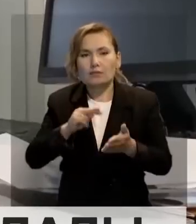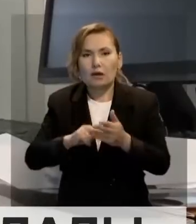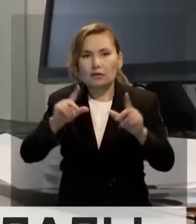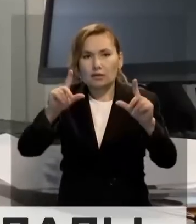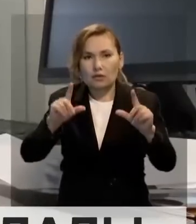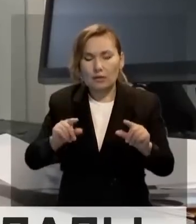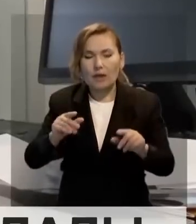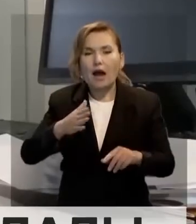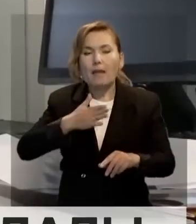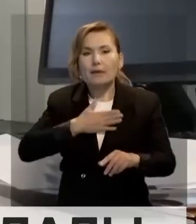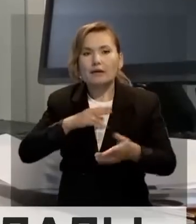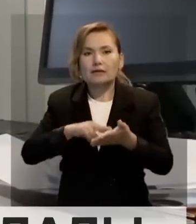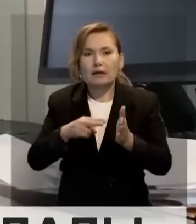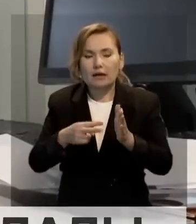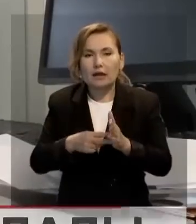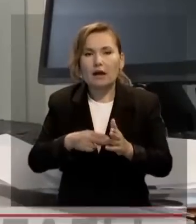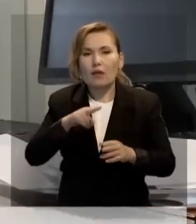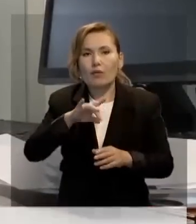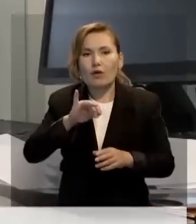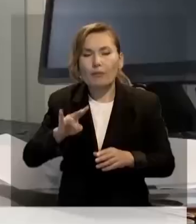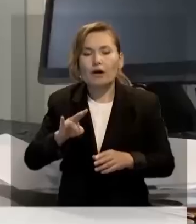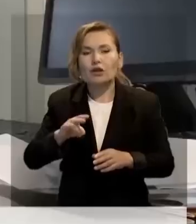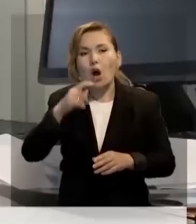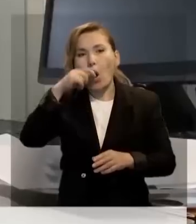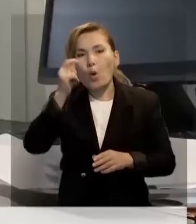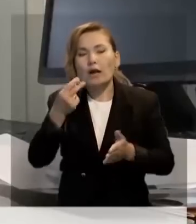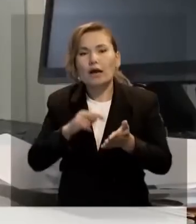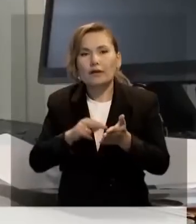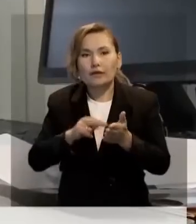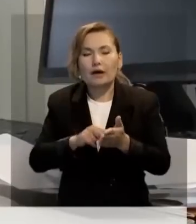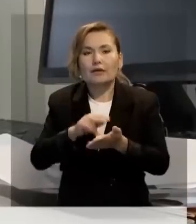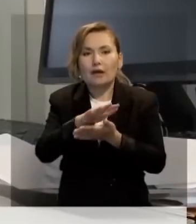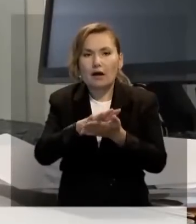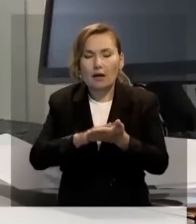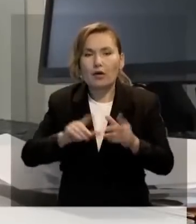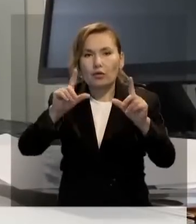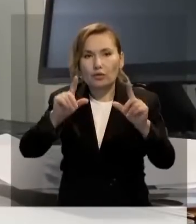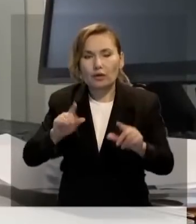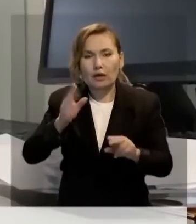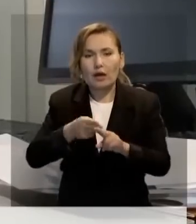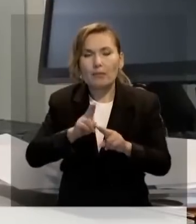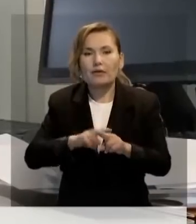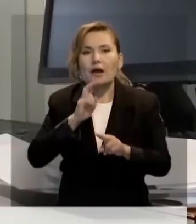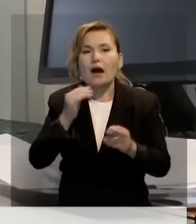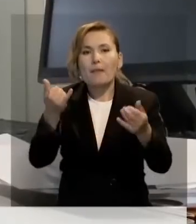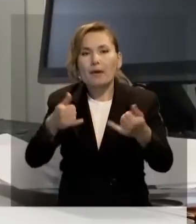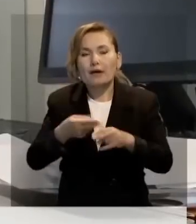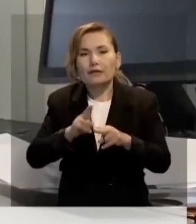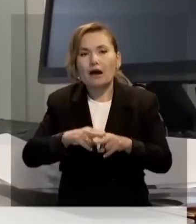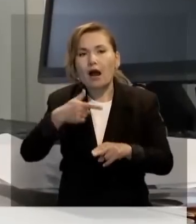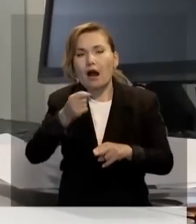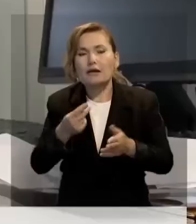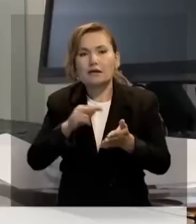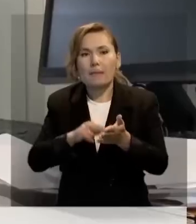Біздің болжан бойынша Прапан Бутанның Украинадағы бағасы арығырай тұрақтала түседі. Жанармай бекеттеріндегі ғаз